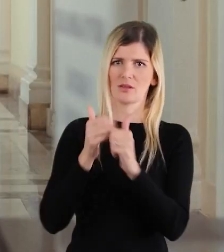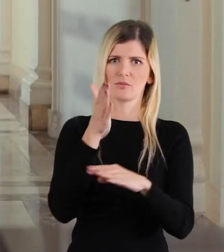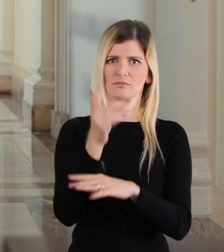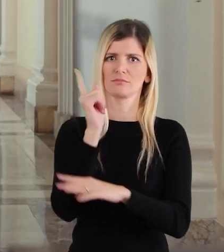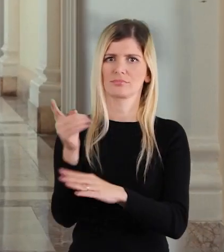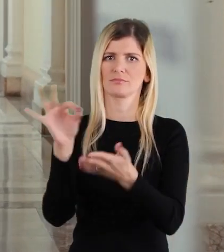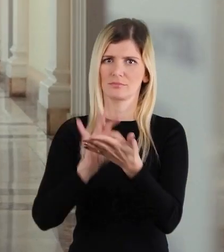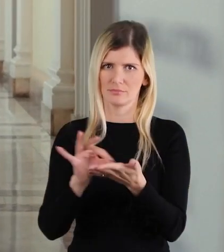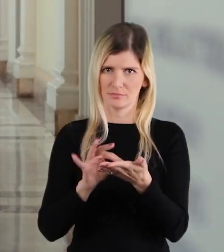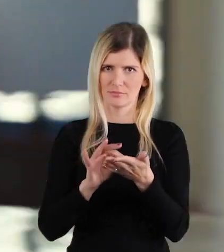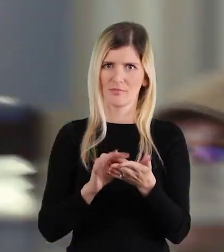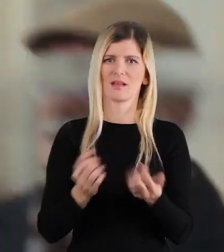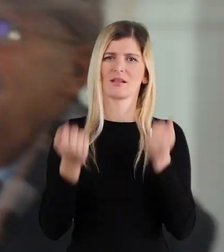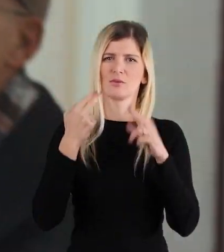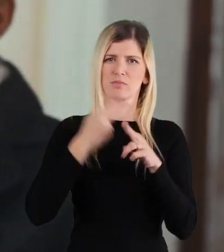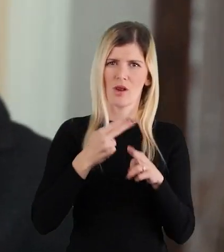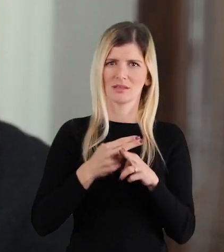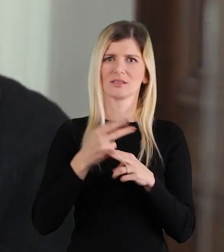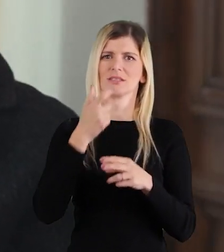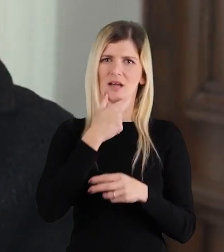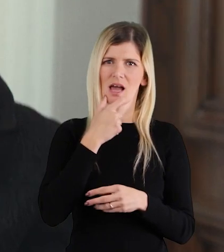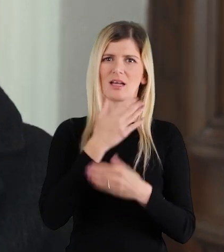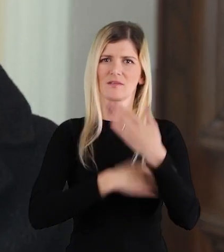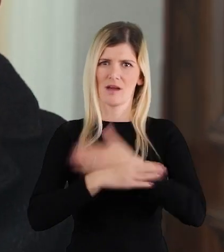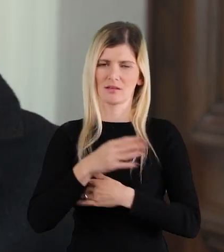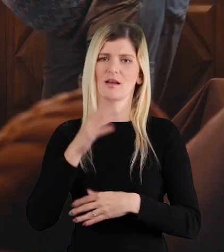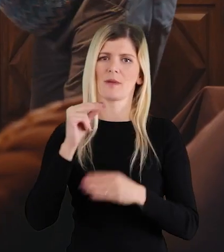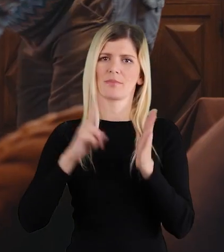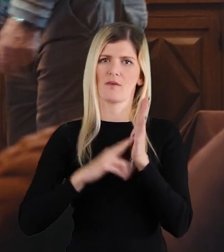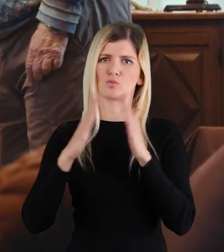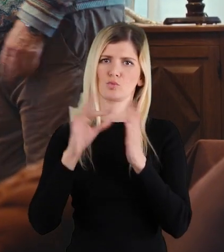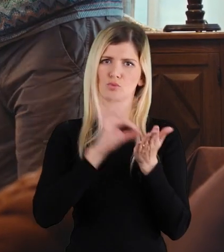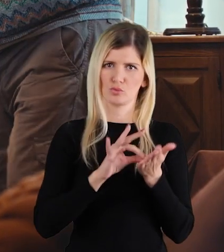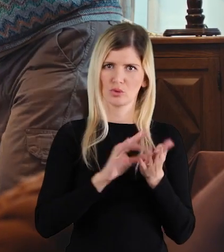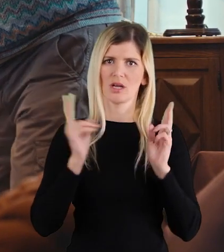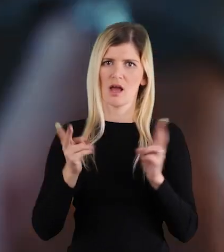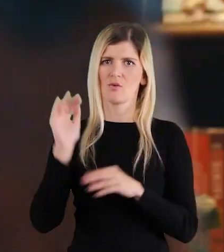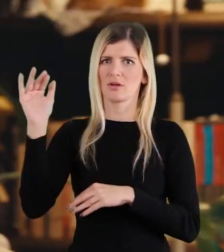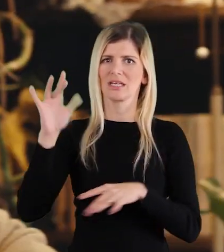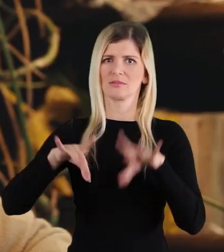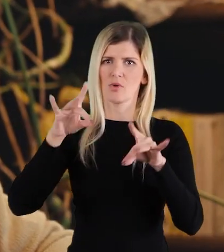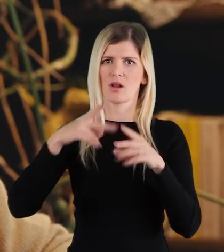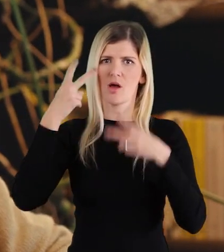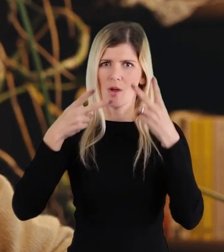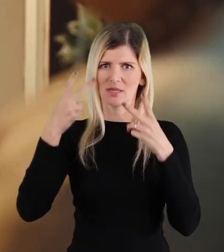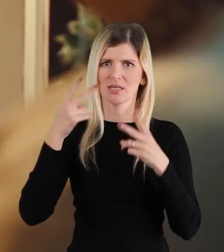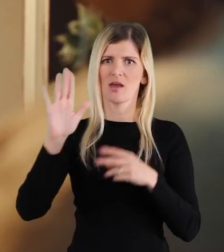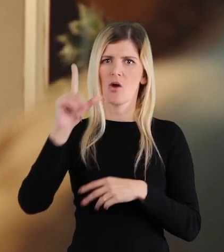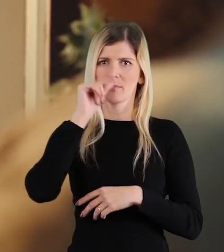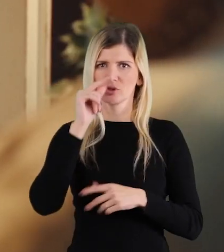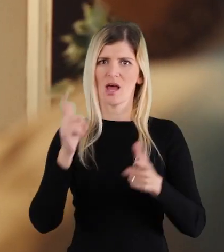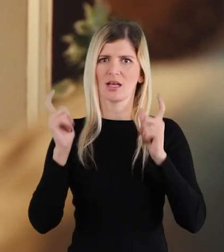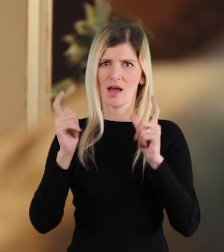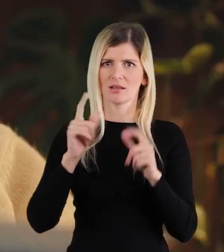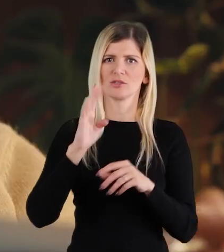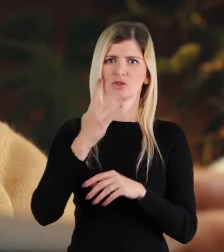imaju pravo glasovati uz pomoć osobe koja će popuniti glasački listić na način koji birač odredi. Birači koji su teško bolesni, stare ili osobe s invaliditetom mogu